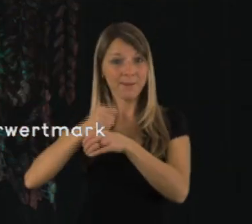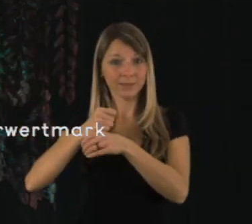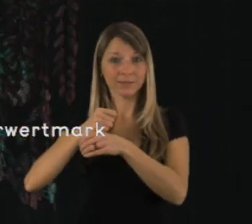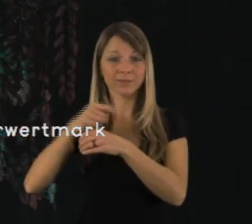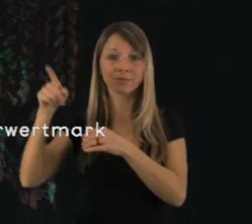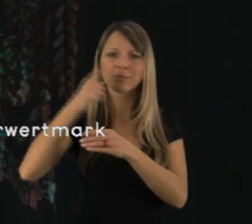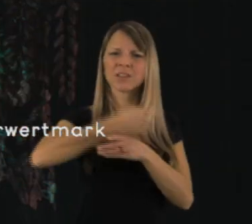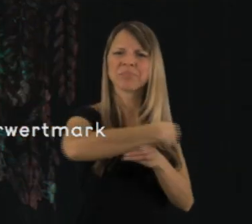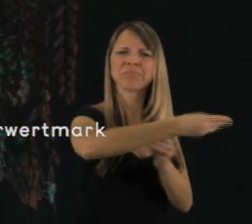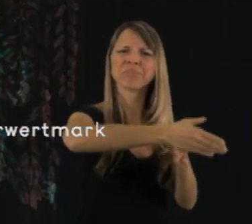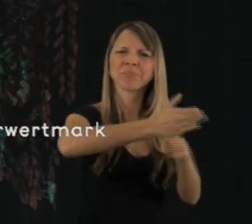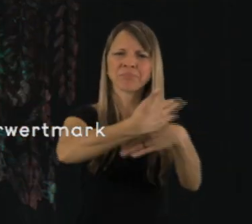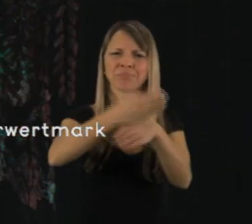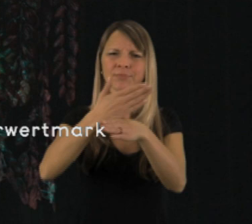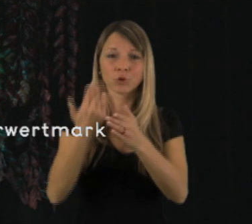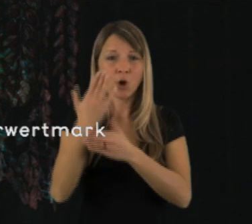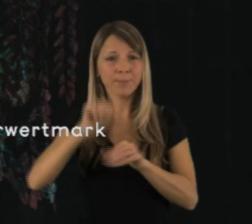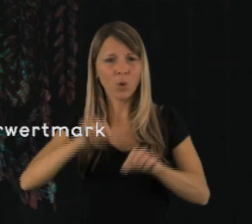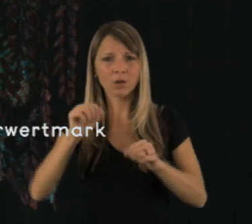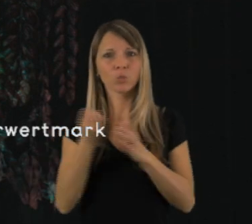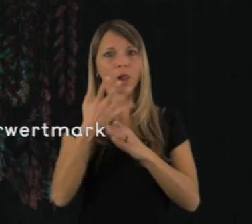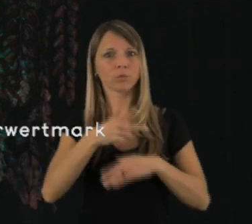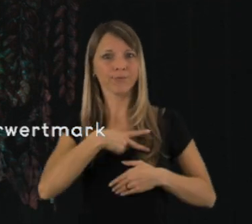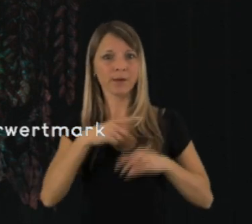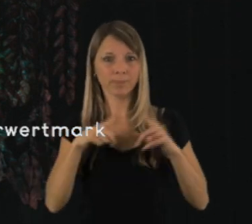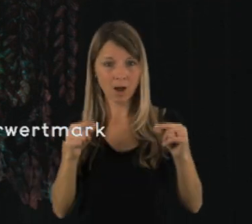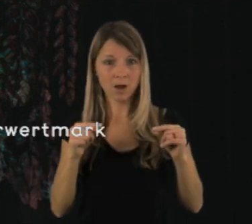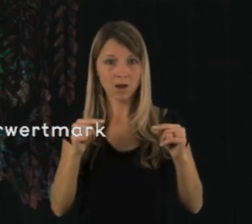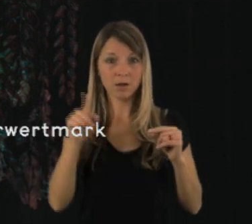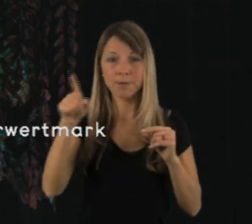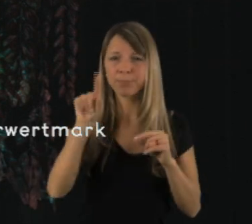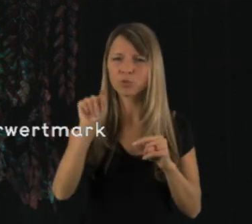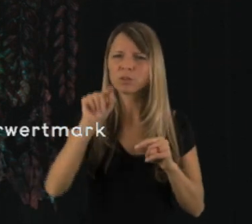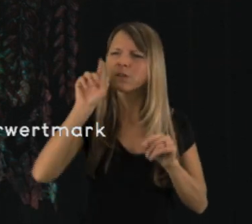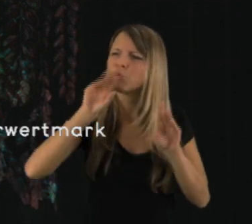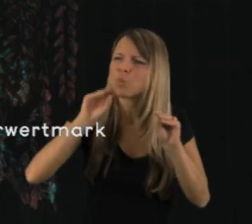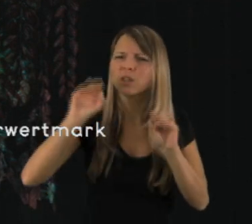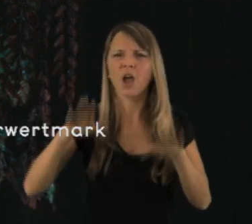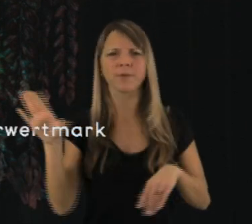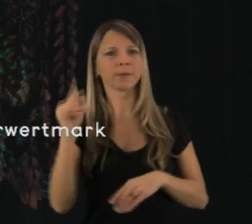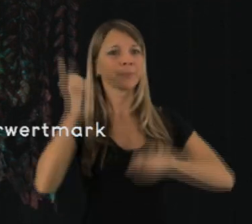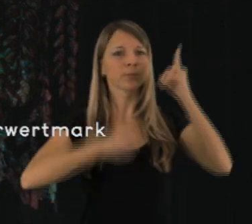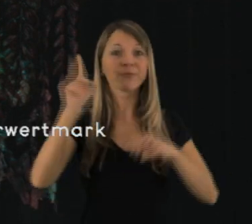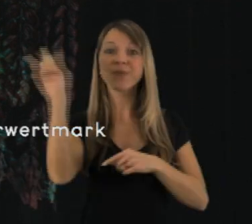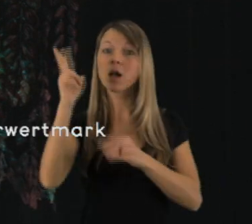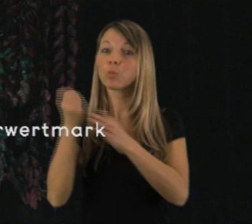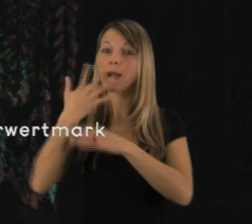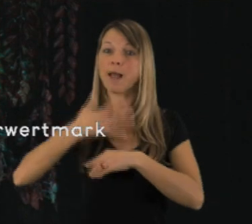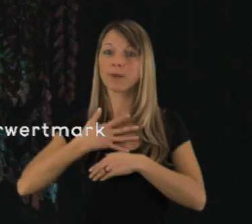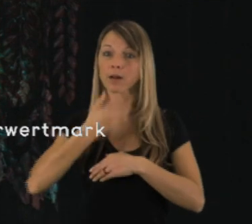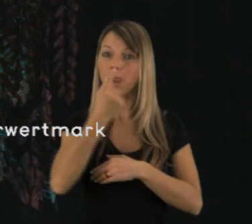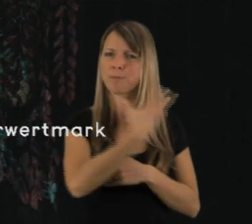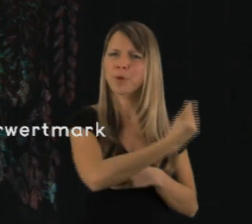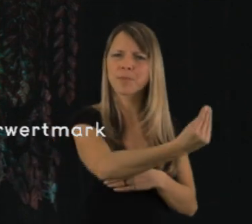Kulturwertmark. Hier soll der einzelne Nutzer mitbestimmen, welcher Künstler oder Autor in den Genuss seiner Abgabe kommen soll. Bei allen